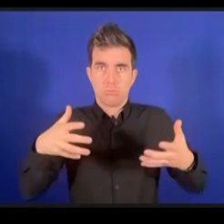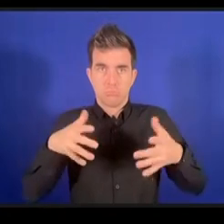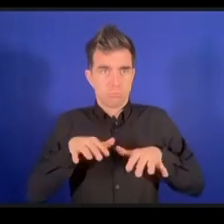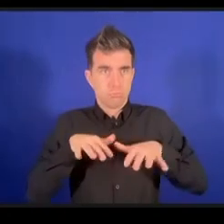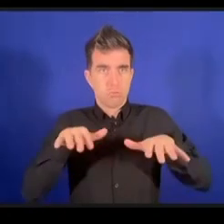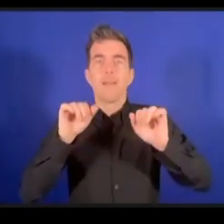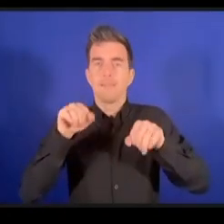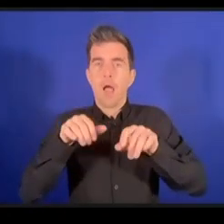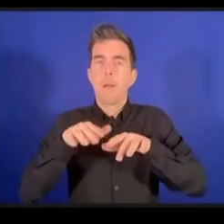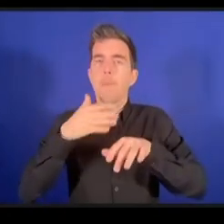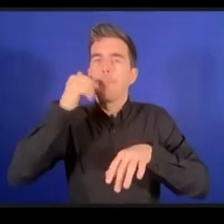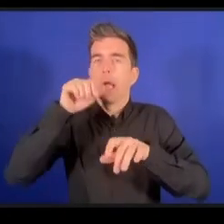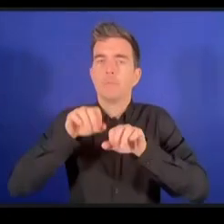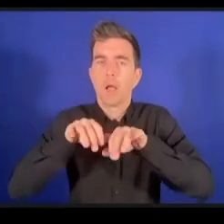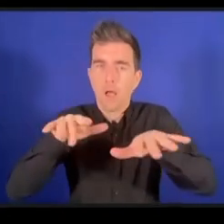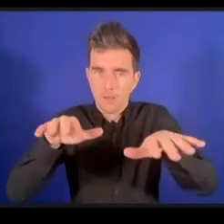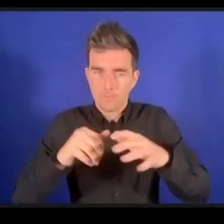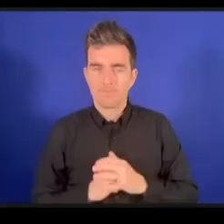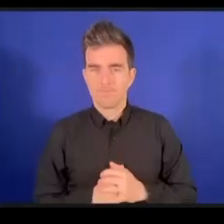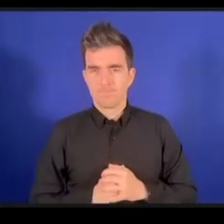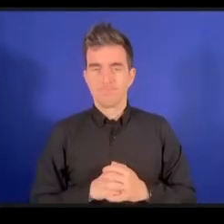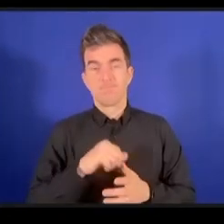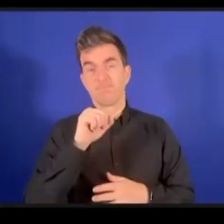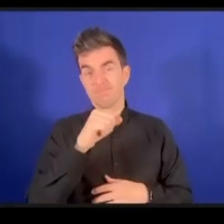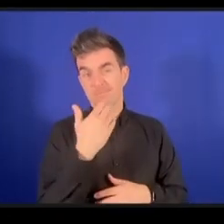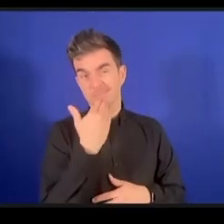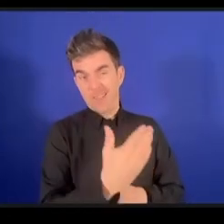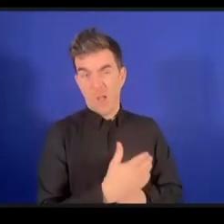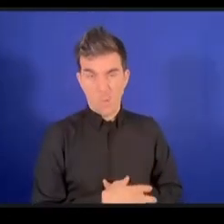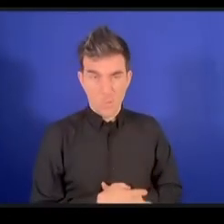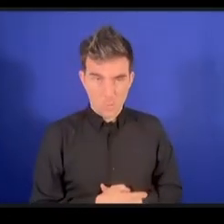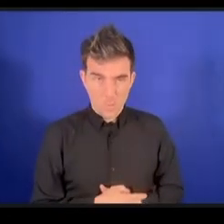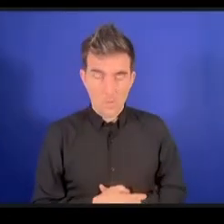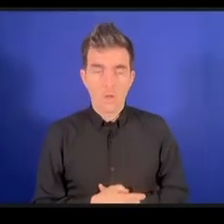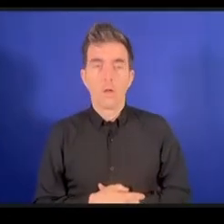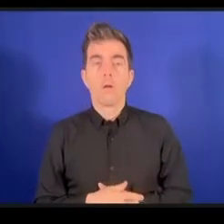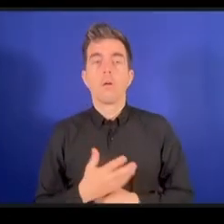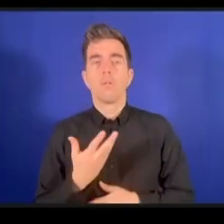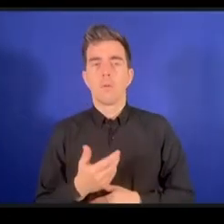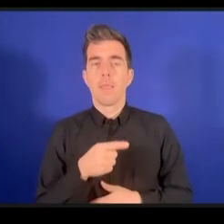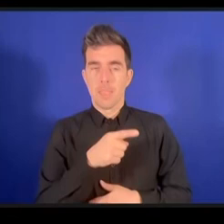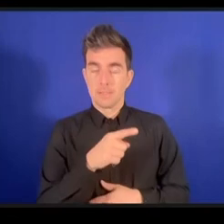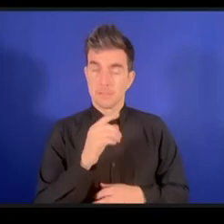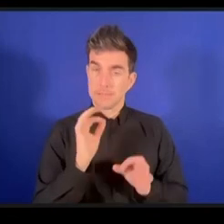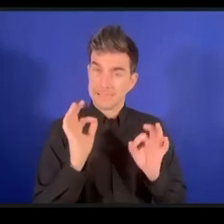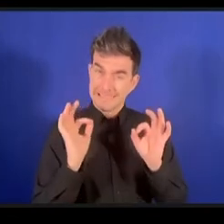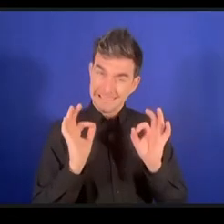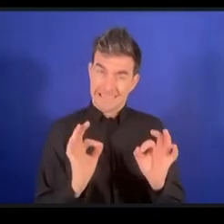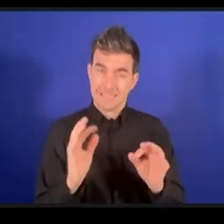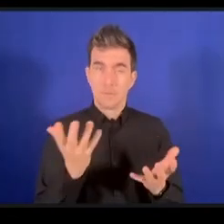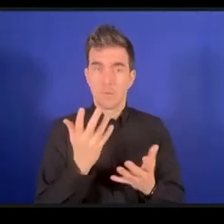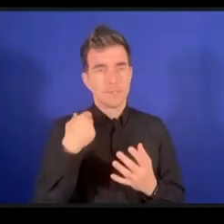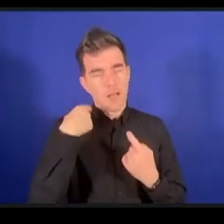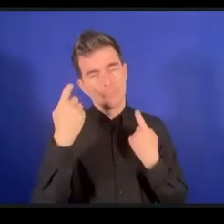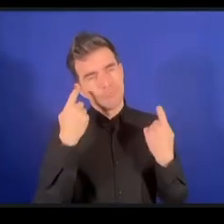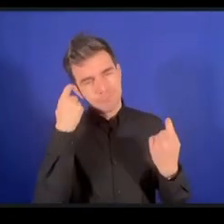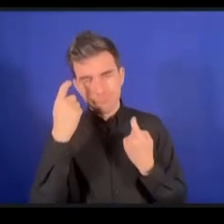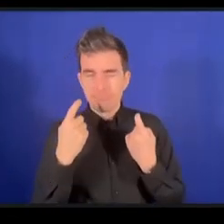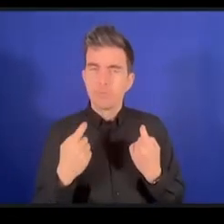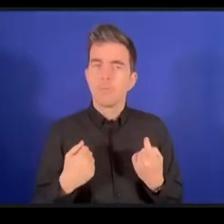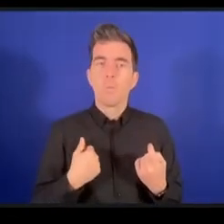التعليق هذا هو بالضبط ما كنت أفكر فيه نحن نحتاج إلى بناء القدرات و